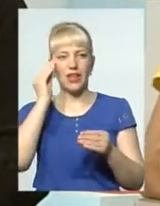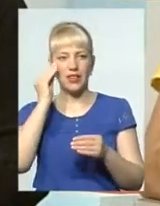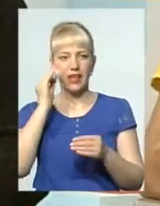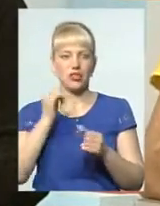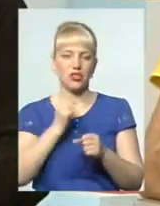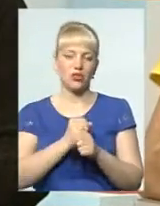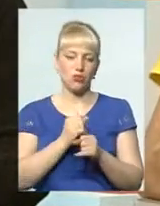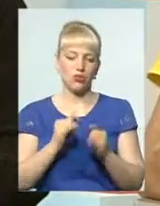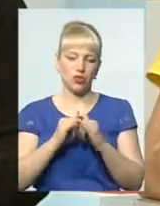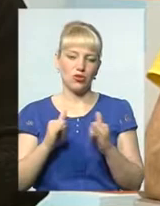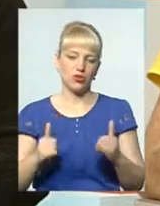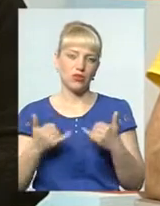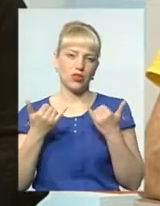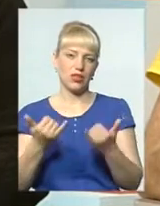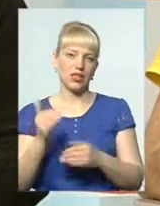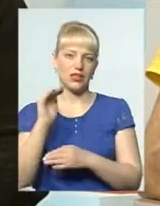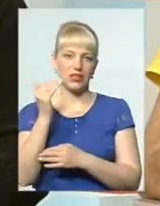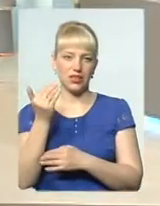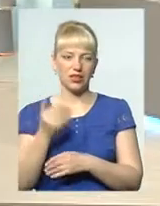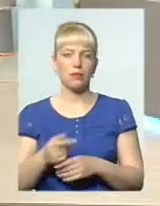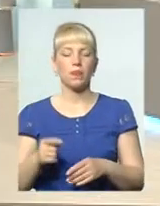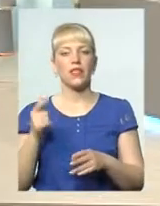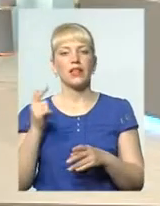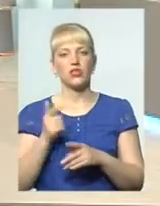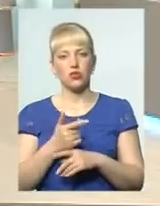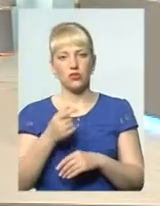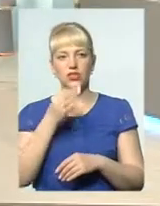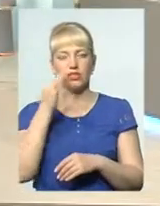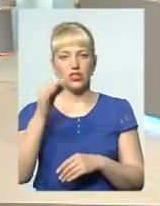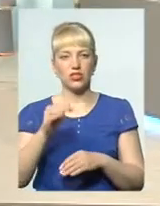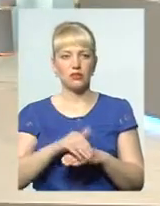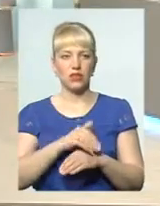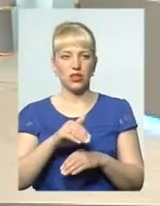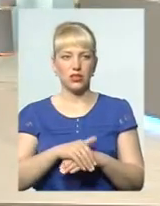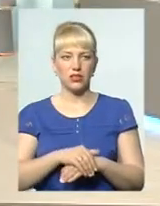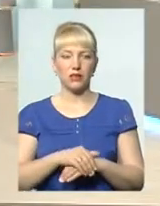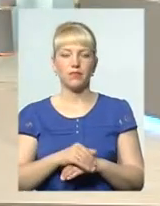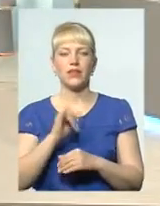дитині. Знову же, скажіть, будь ласка, отче Іван,